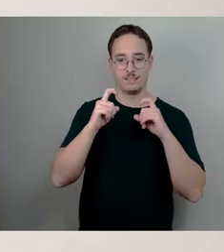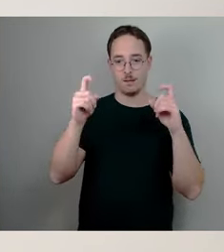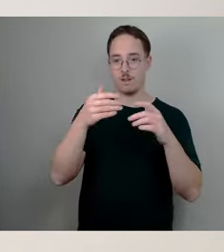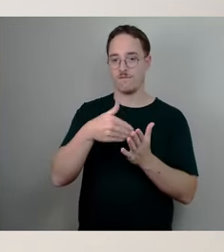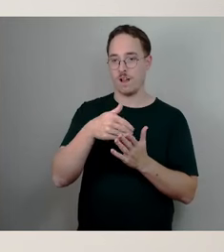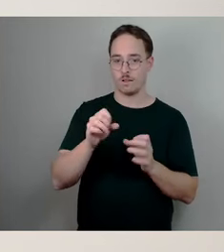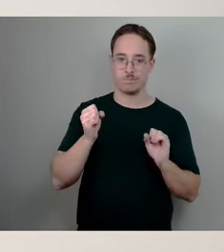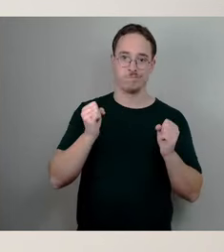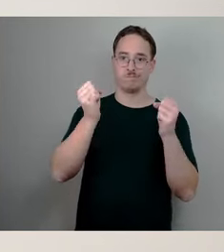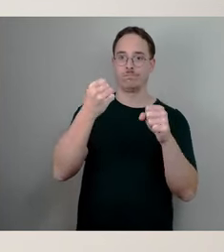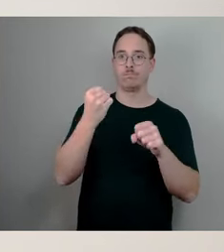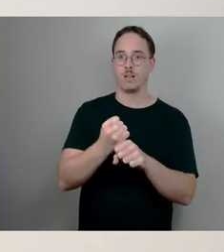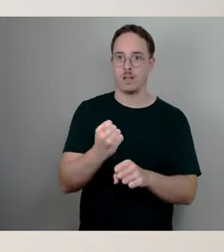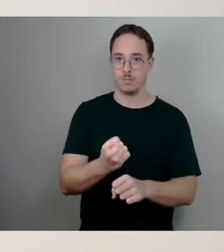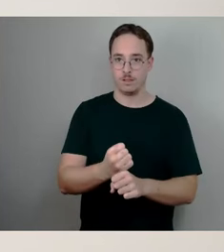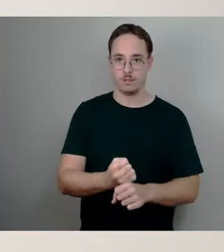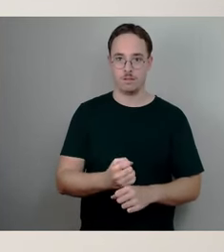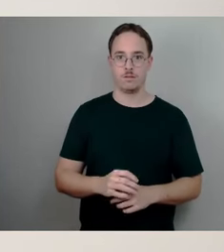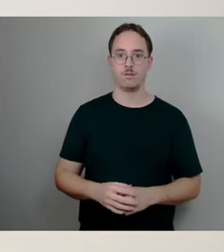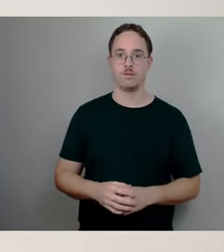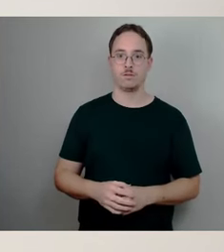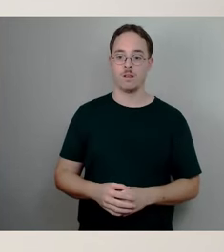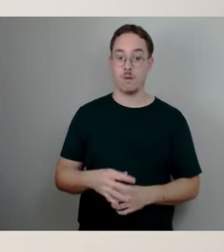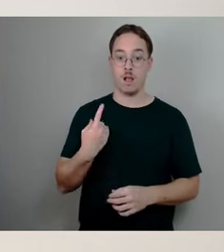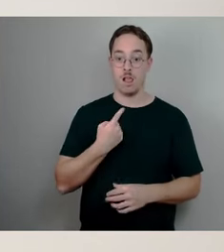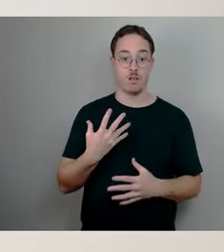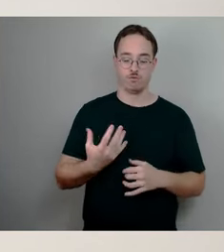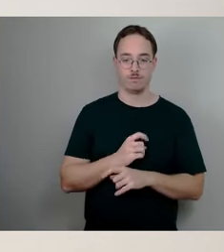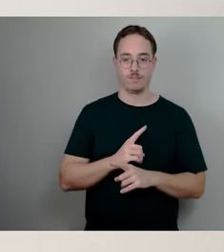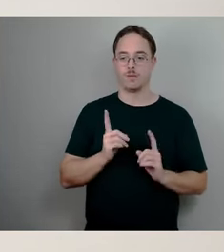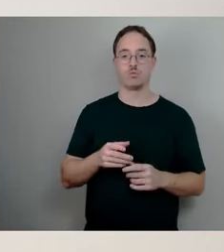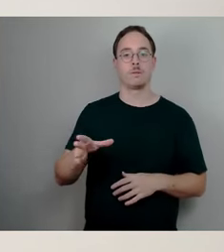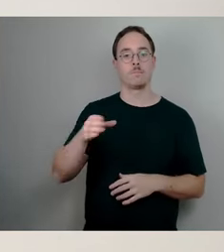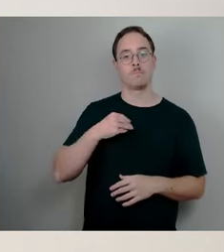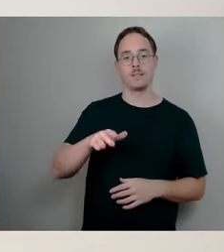im Schulterschluss mit dem Land. Und deswegen auch hier der